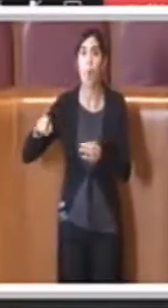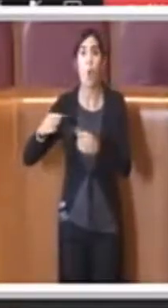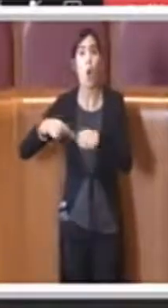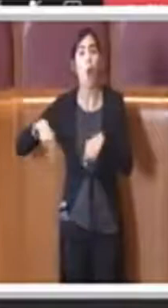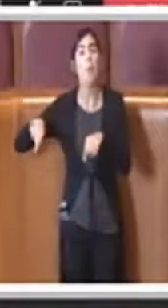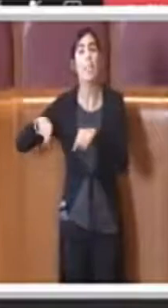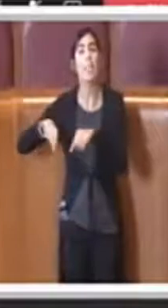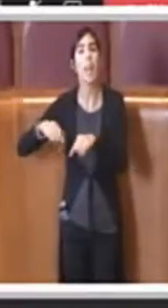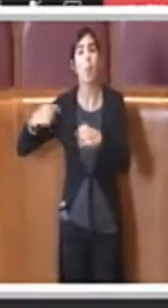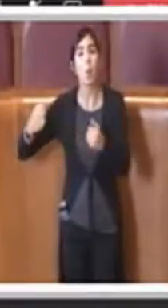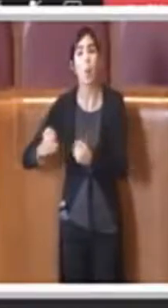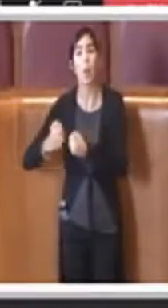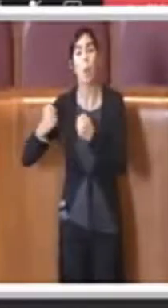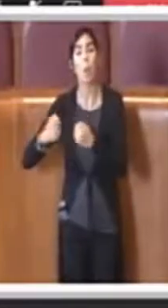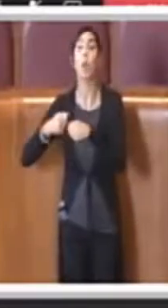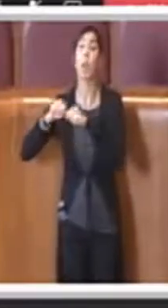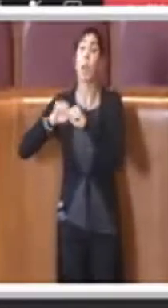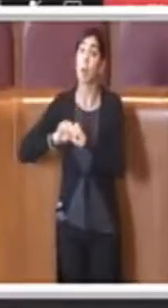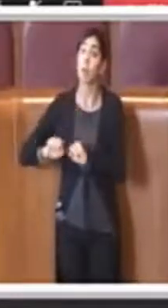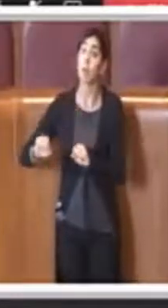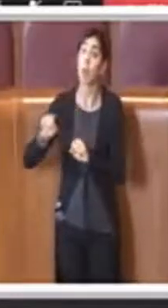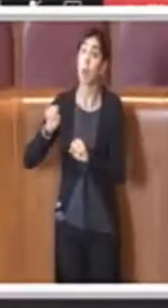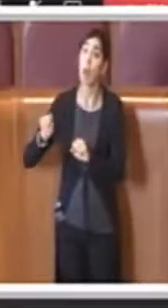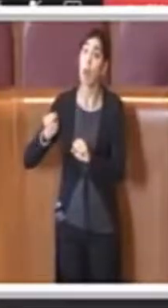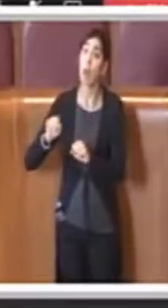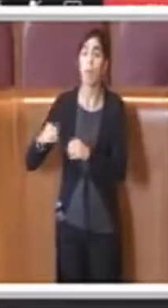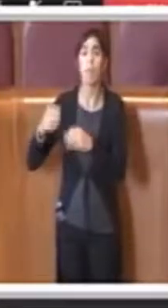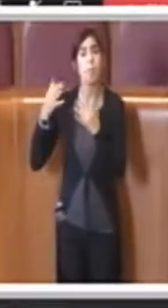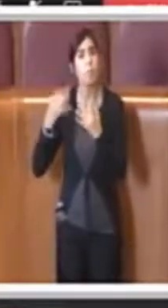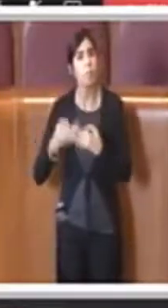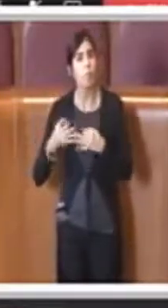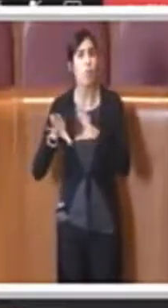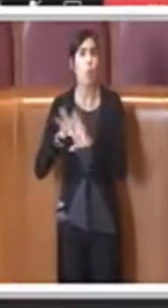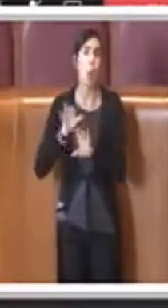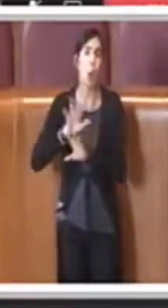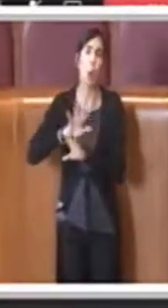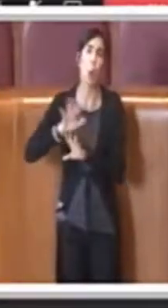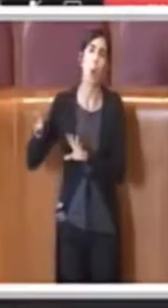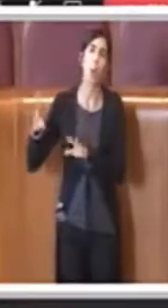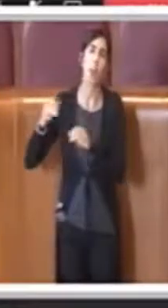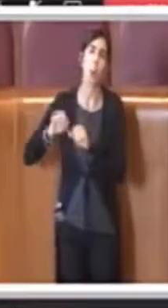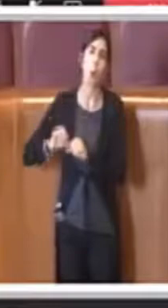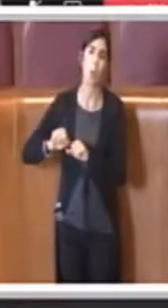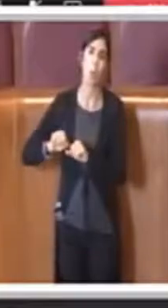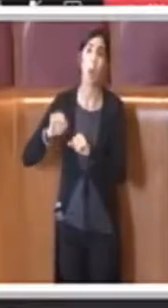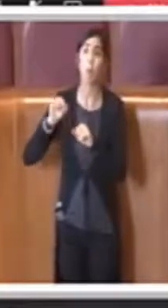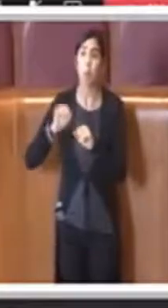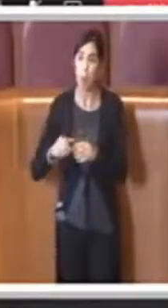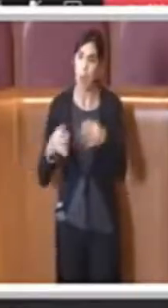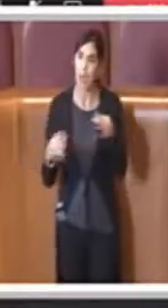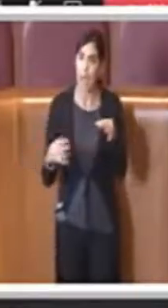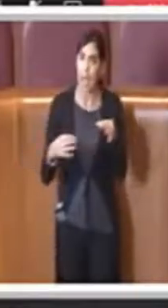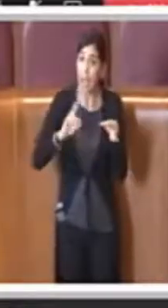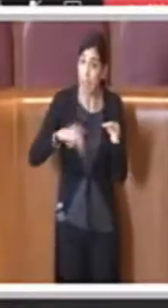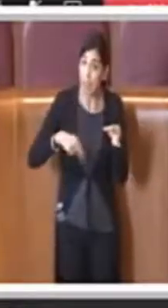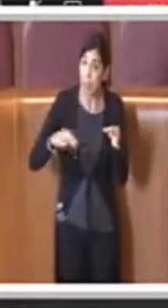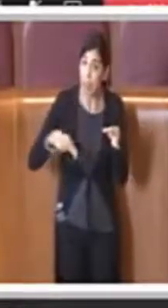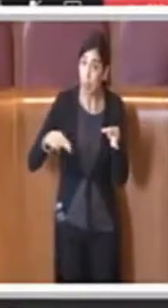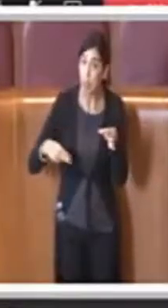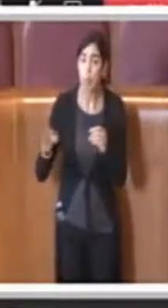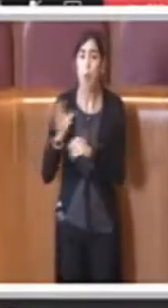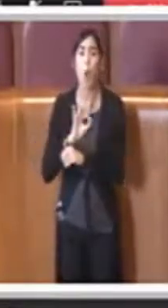avrà la facoltà di decidere, quindi potrà decidere di raccogliere le cartacee, o in alternativa